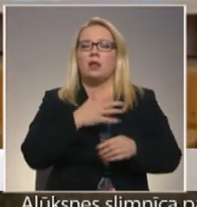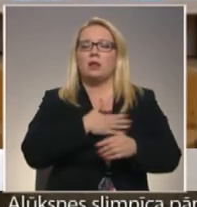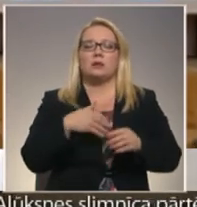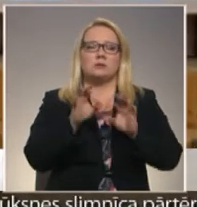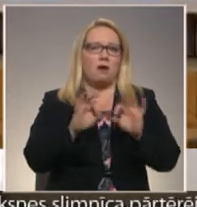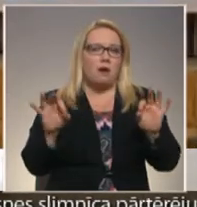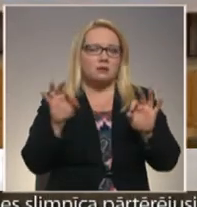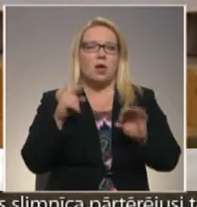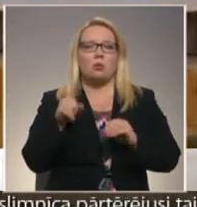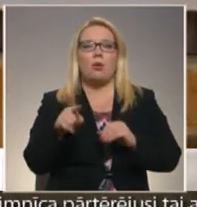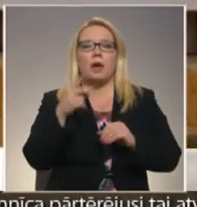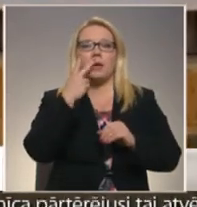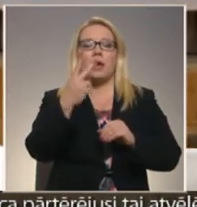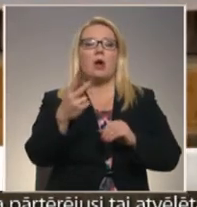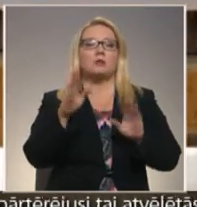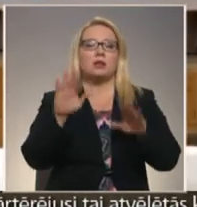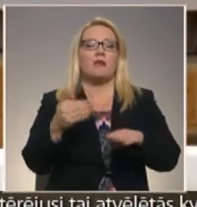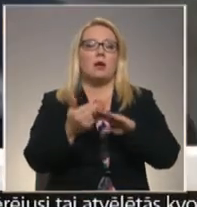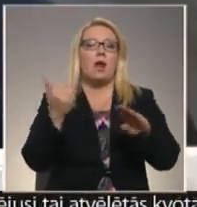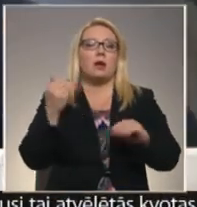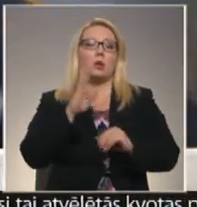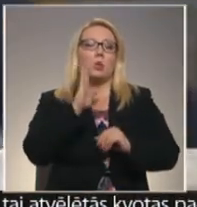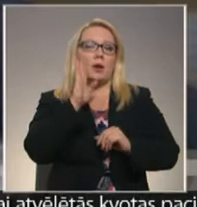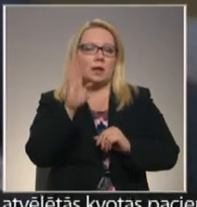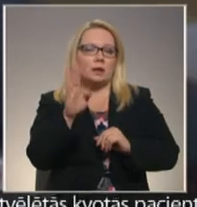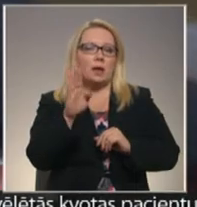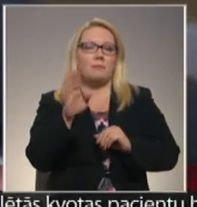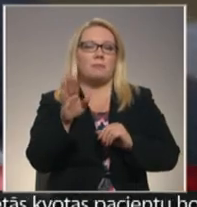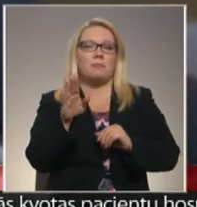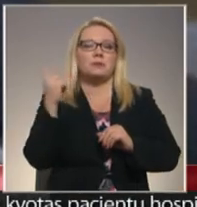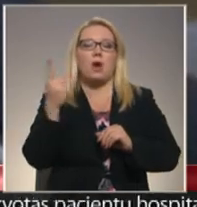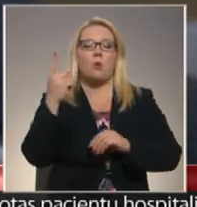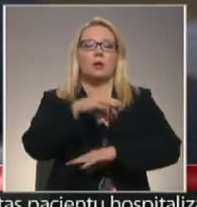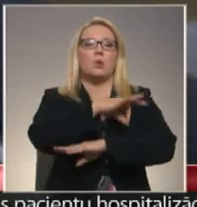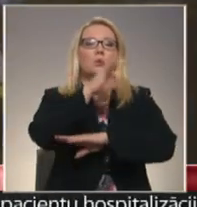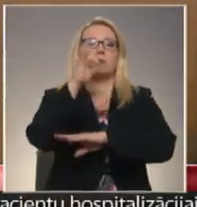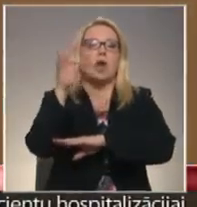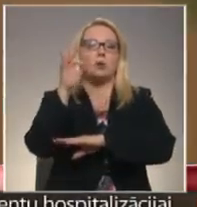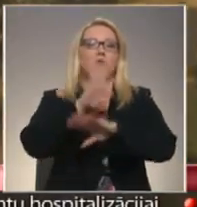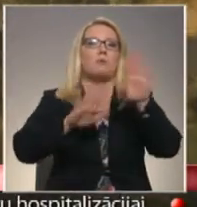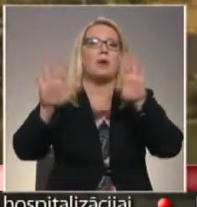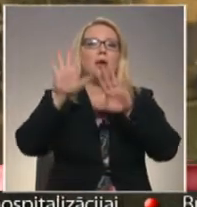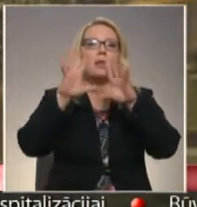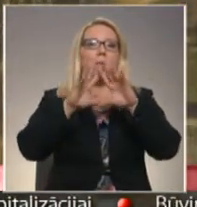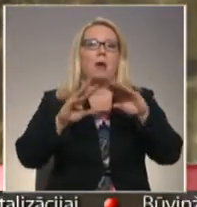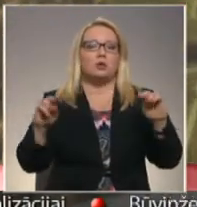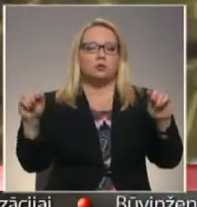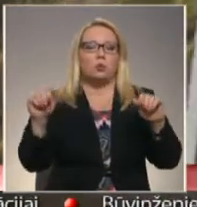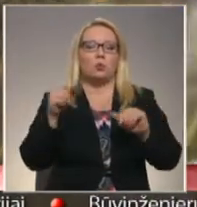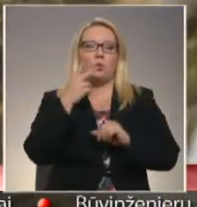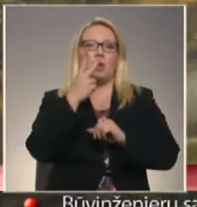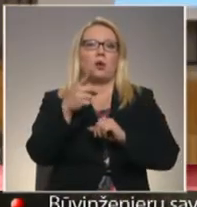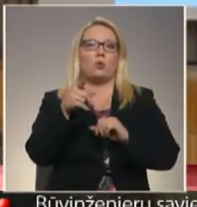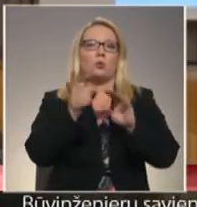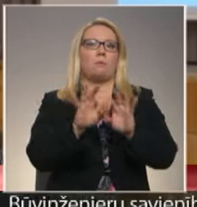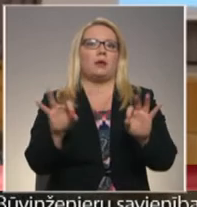ieraudzīt var pārsvarā agri no rītiem. Saulīt ir uzlekusi un migla pazūda un tad tu ieraugi to